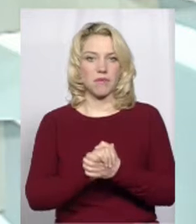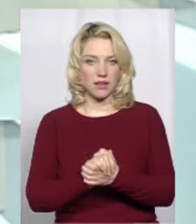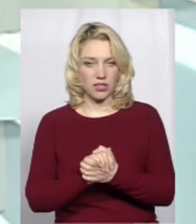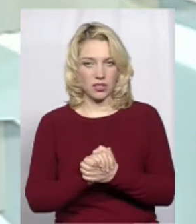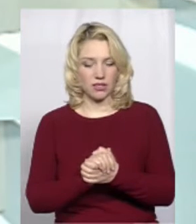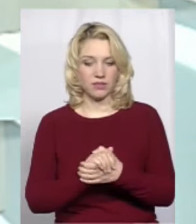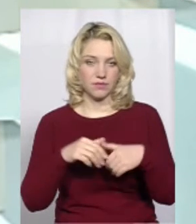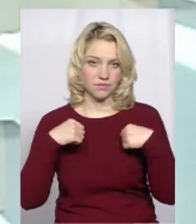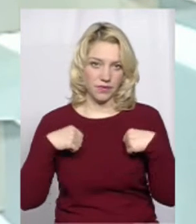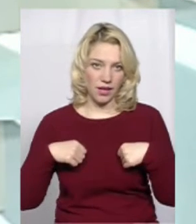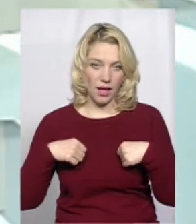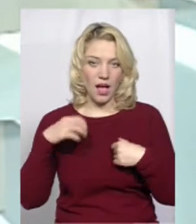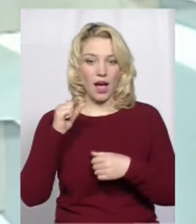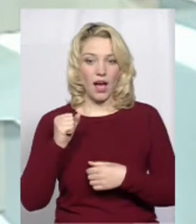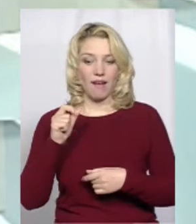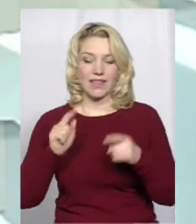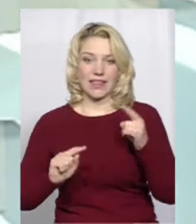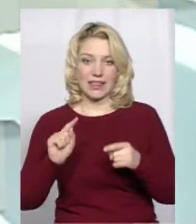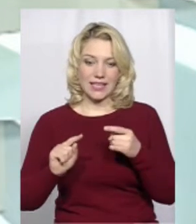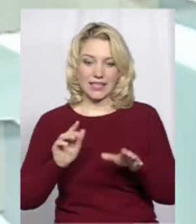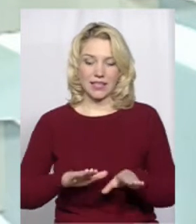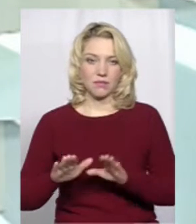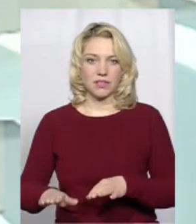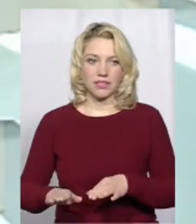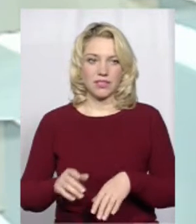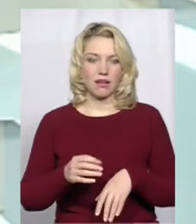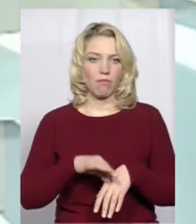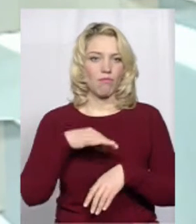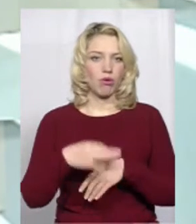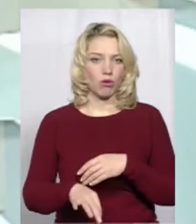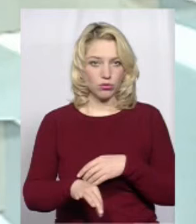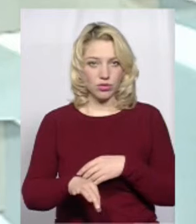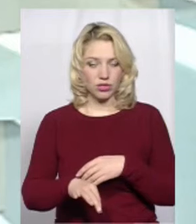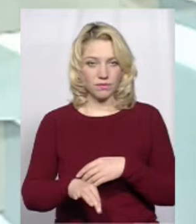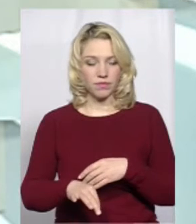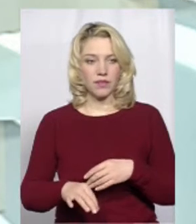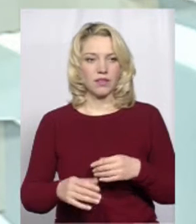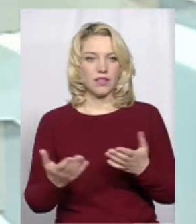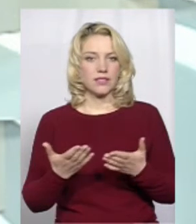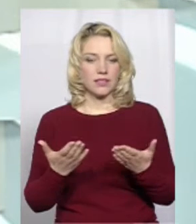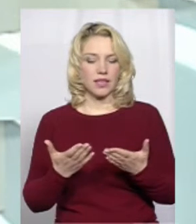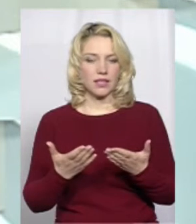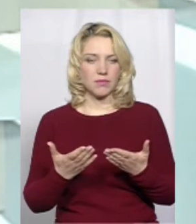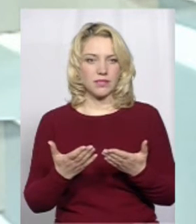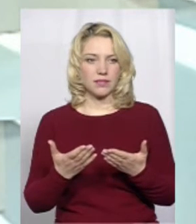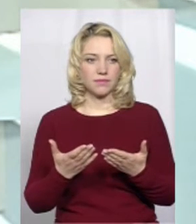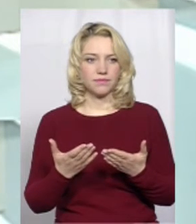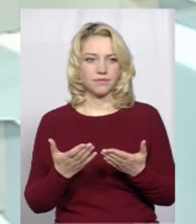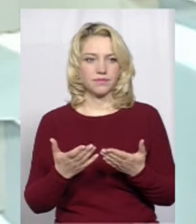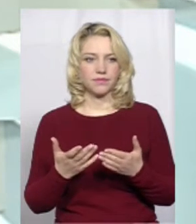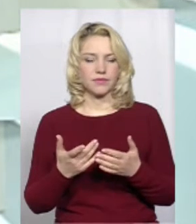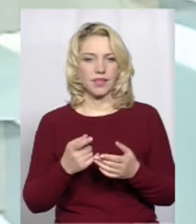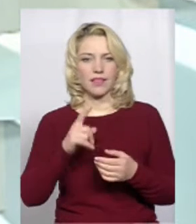а в деяких місцях, в деяких парафіях дуже болюче з якимись певними